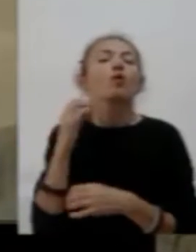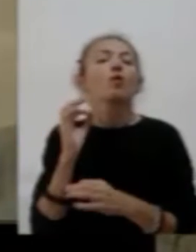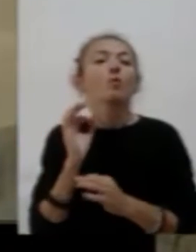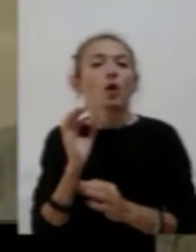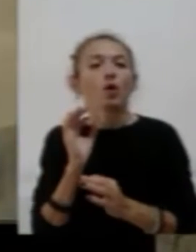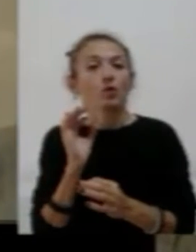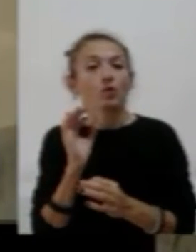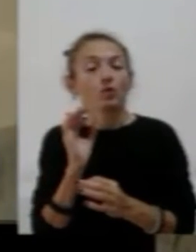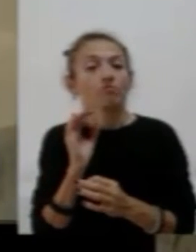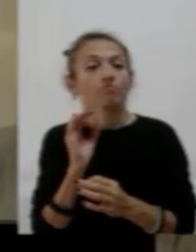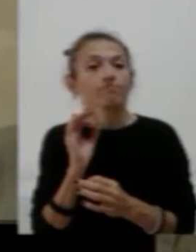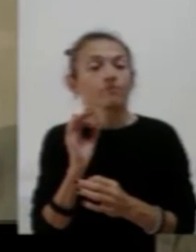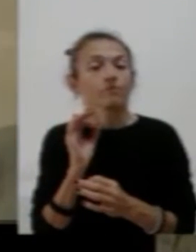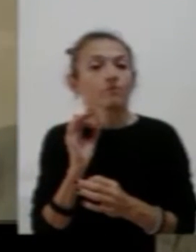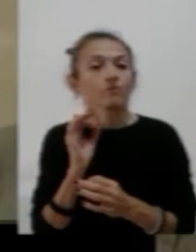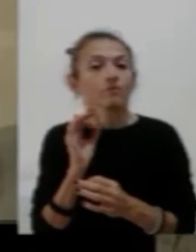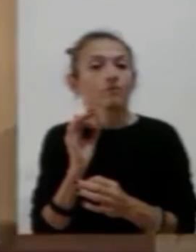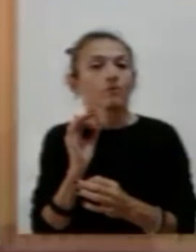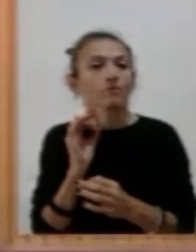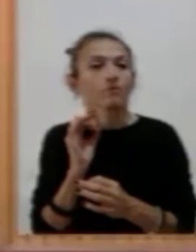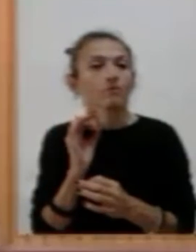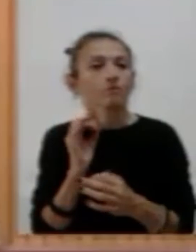Abbiamo quello che lei chiede, Consigliere, quindi...